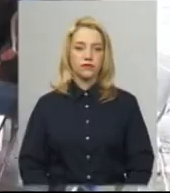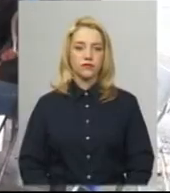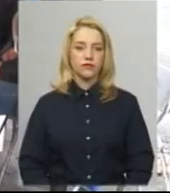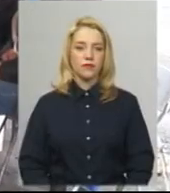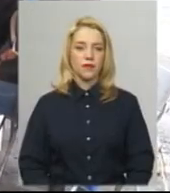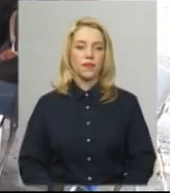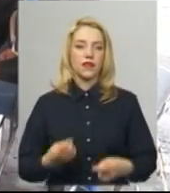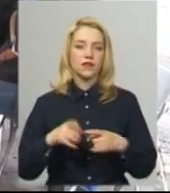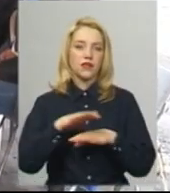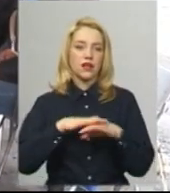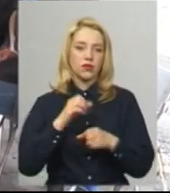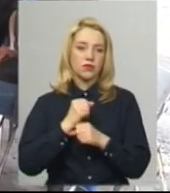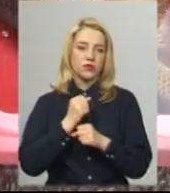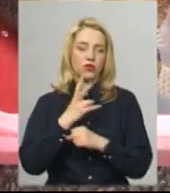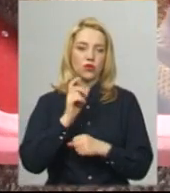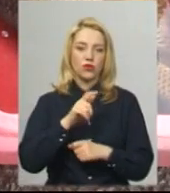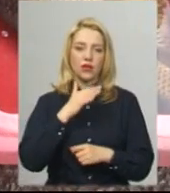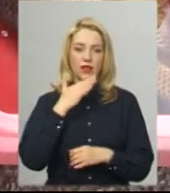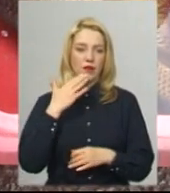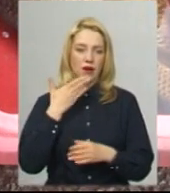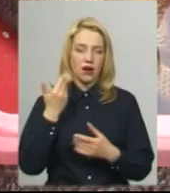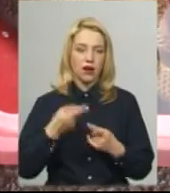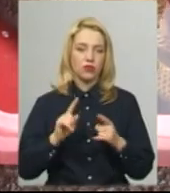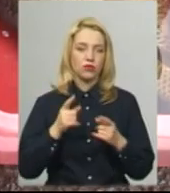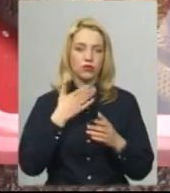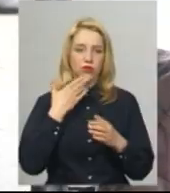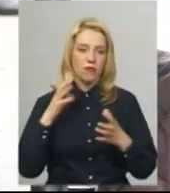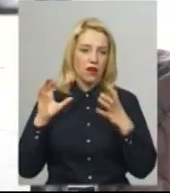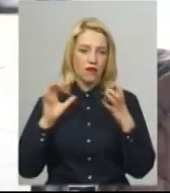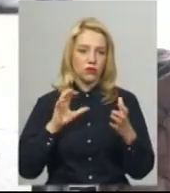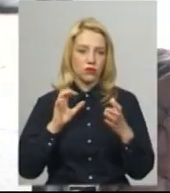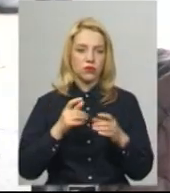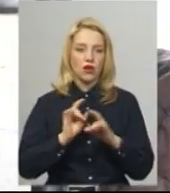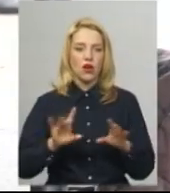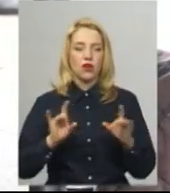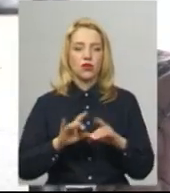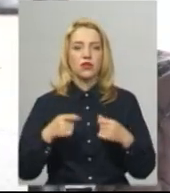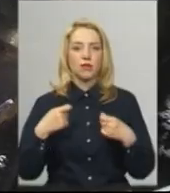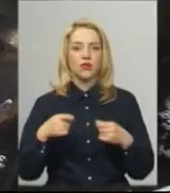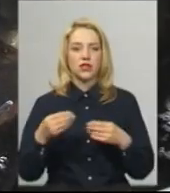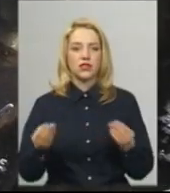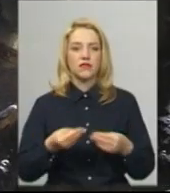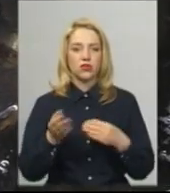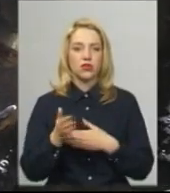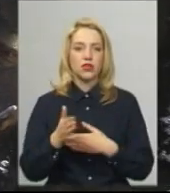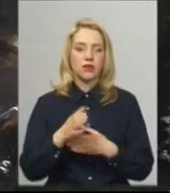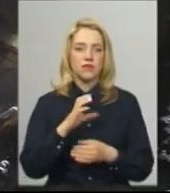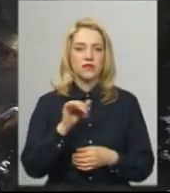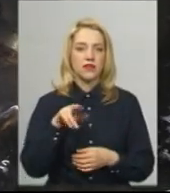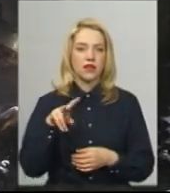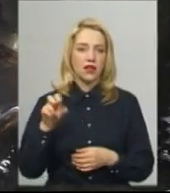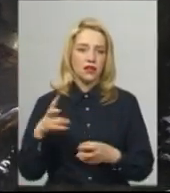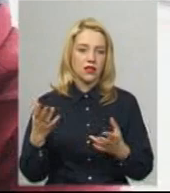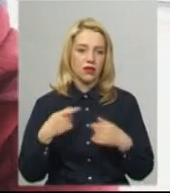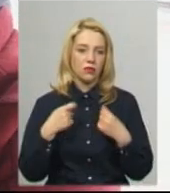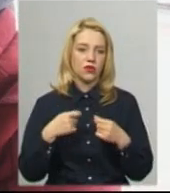Ринок працює, але людей небагато через те, що не курсують рейсові автобуси, каже продавчиня свіжої риби Світлана, яка продає свій товар на вулиці